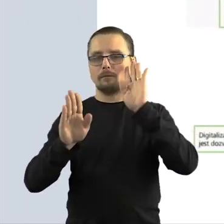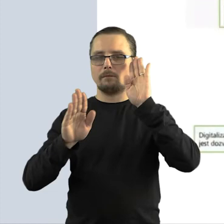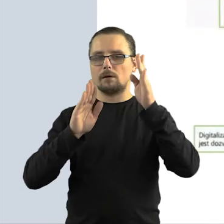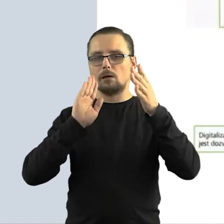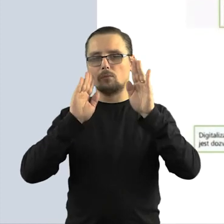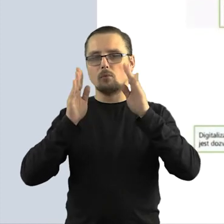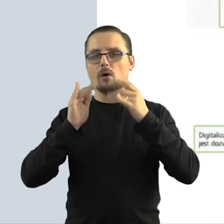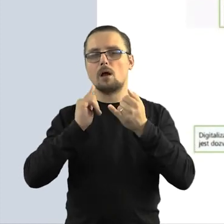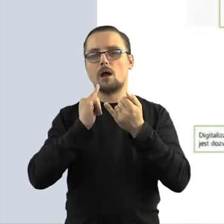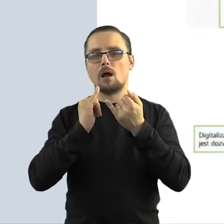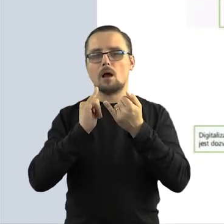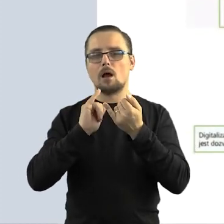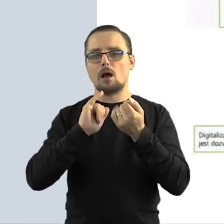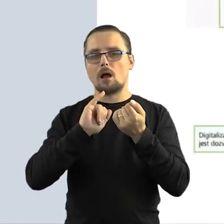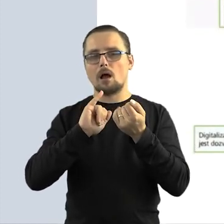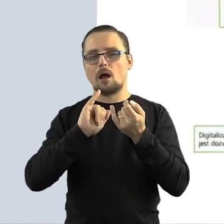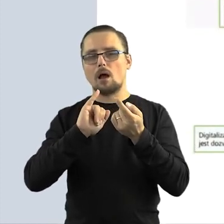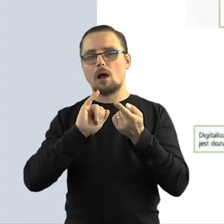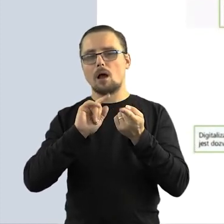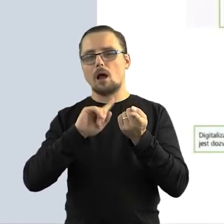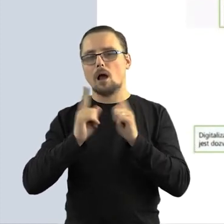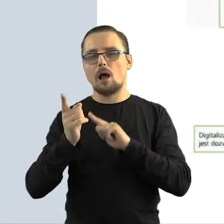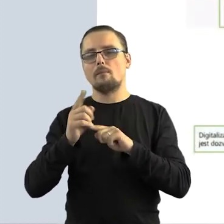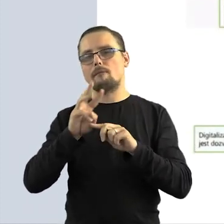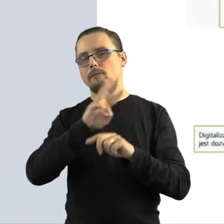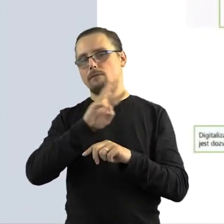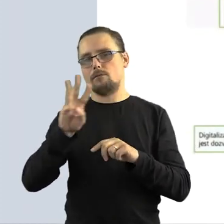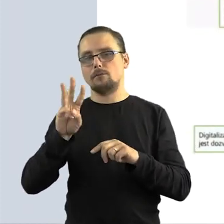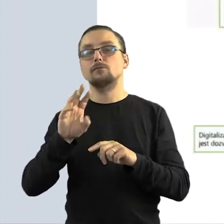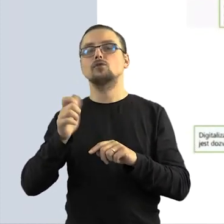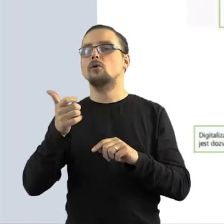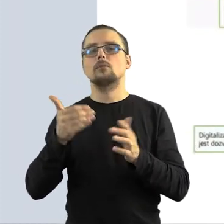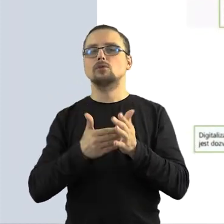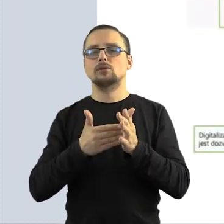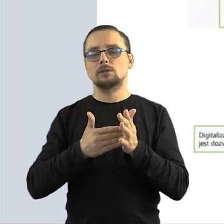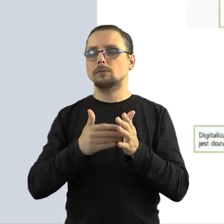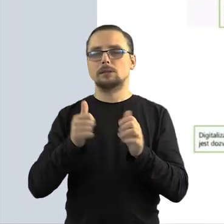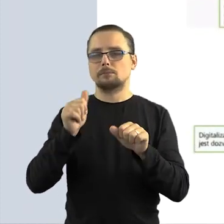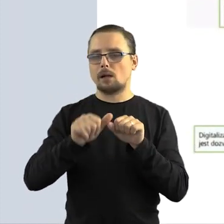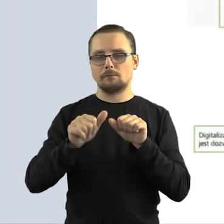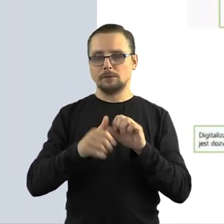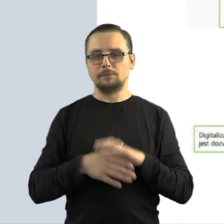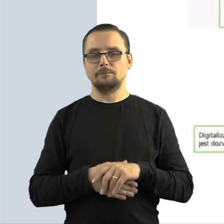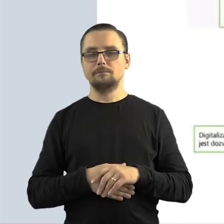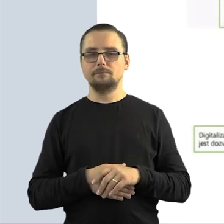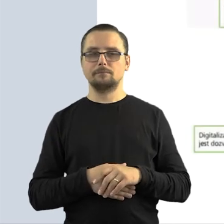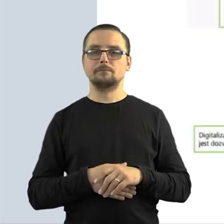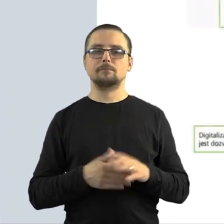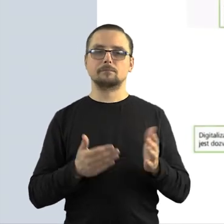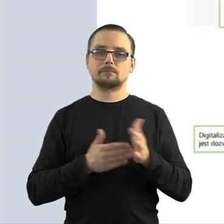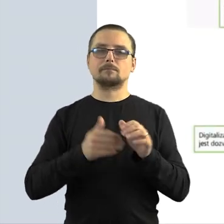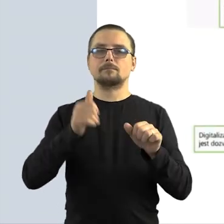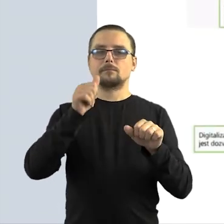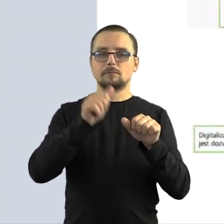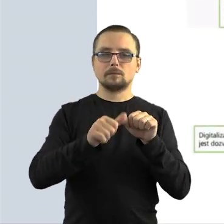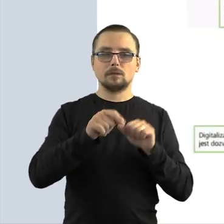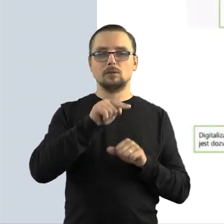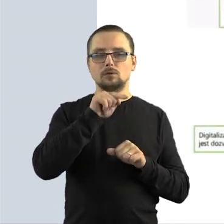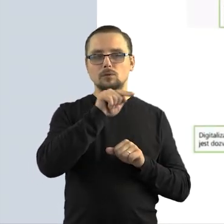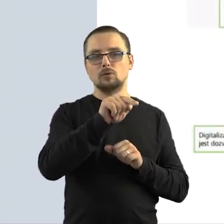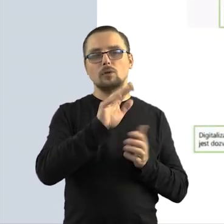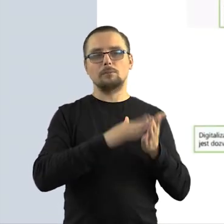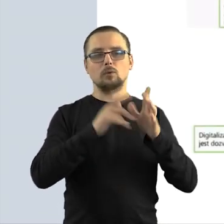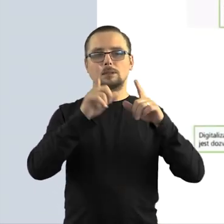udostępnieniem danego zasobu. Czy to będzie na mediach społecznościowych, czy właśnie na stronie internetowej. To jest po pierwsze